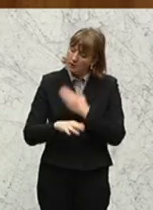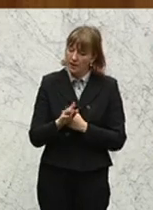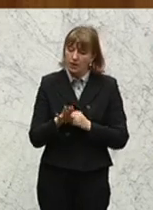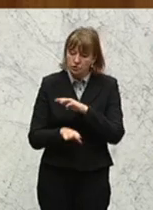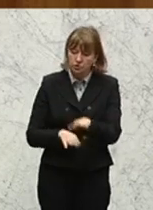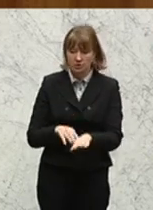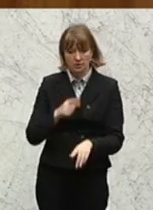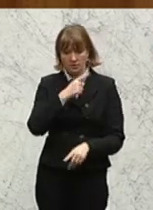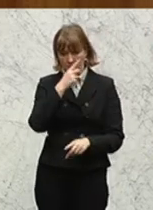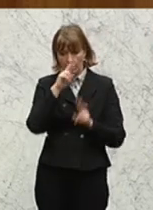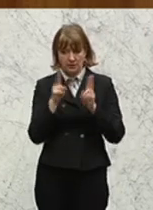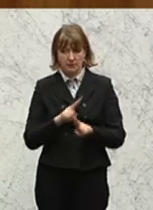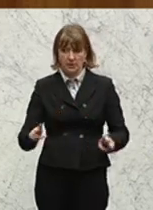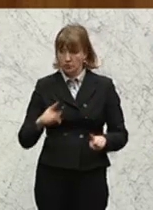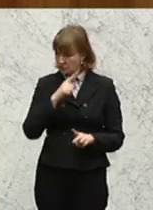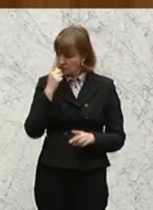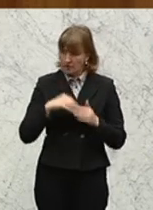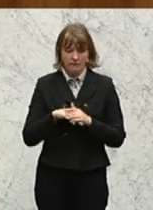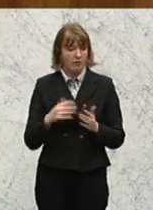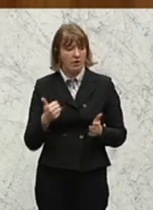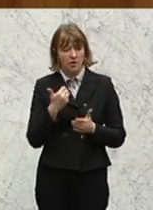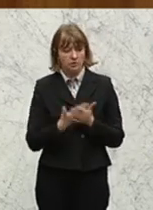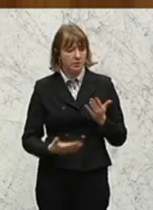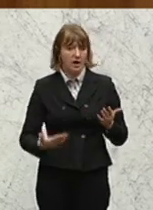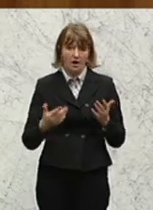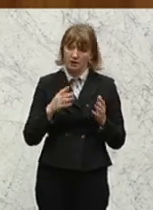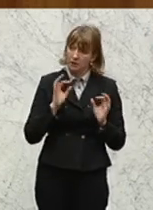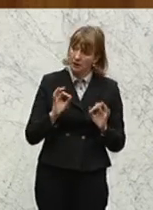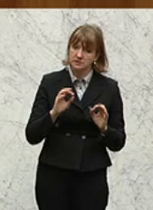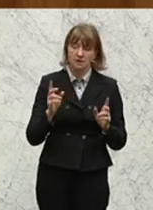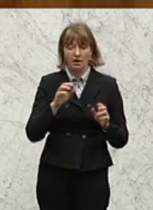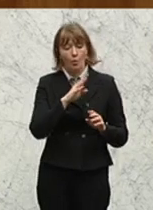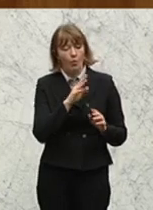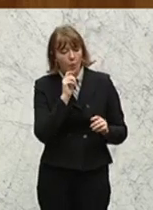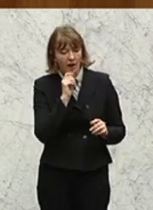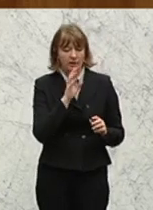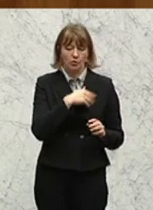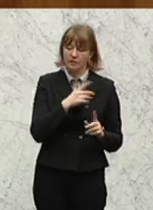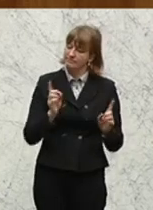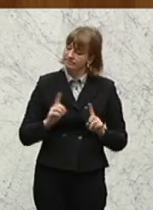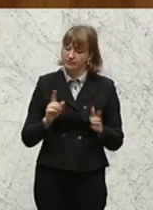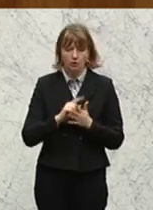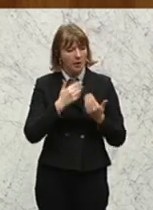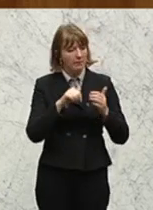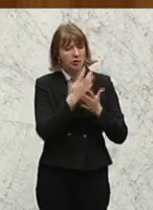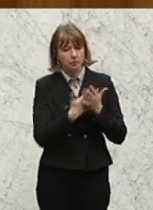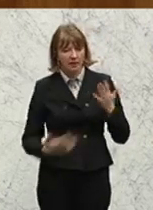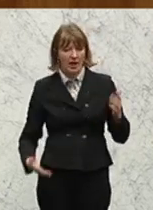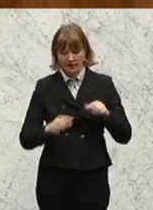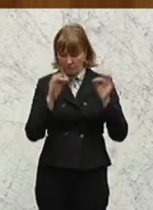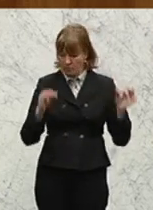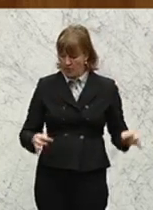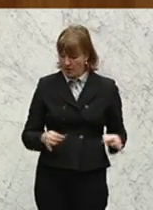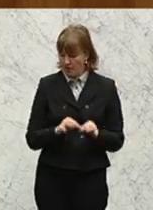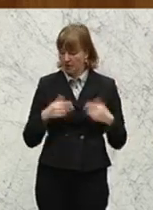sinnvoller sind nicht einsprachig kroatische oder ungarische Formulare, sondern mehrsprachige Formulare, wie sie international übrig sind und